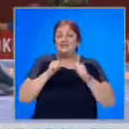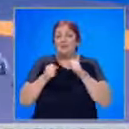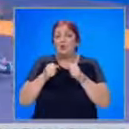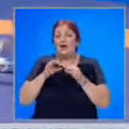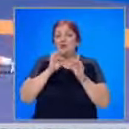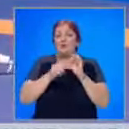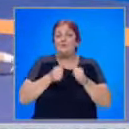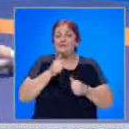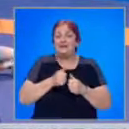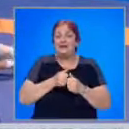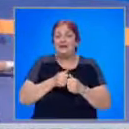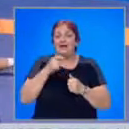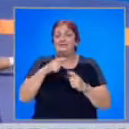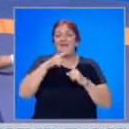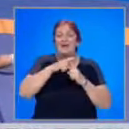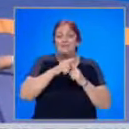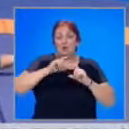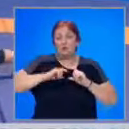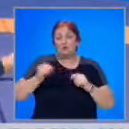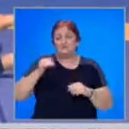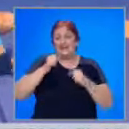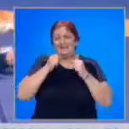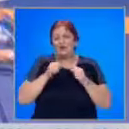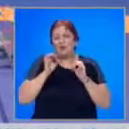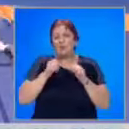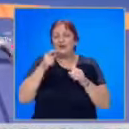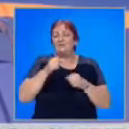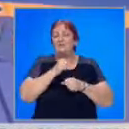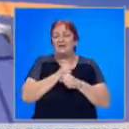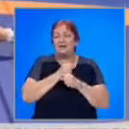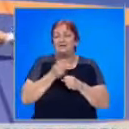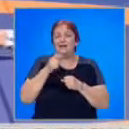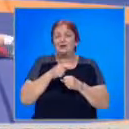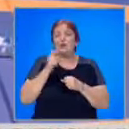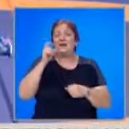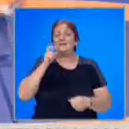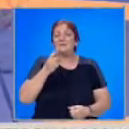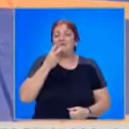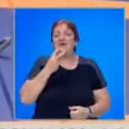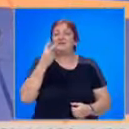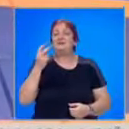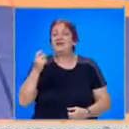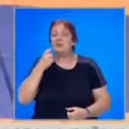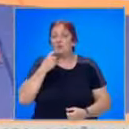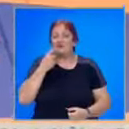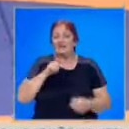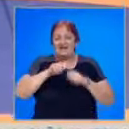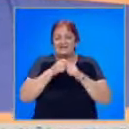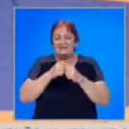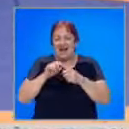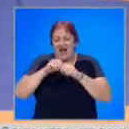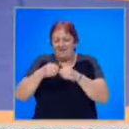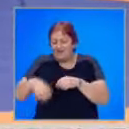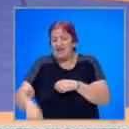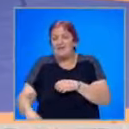борба на Олимпийски игри. За Тайбе отличието идва след тежък момент в кариерата й, след като през септември 2020-та скъса кръсни